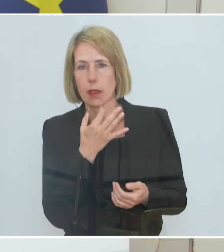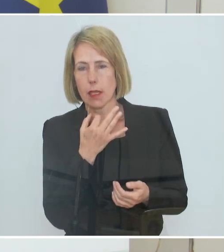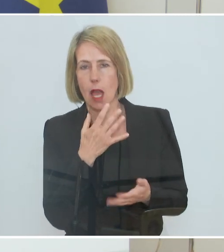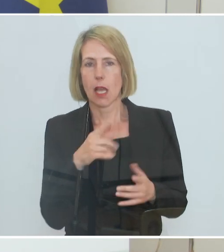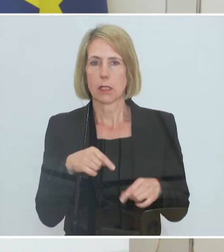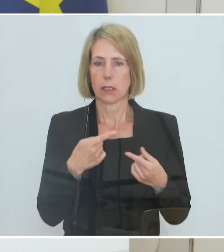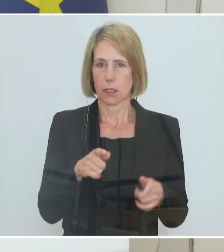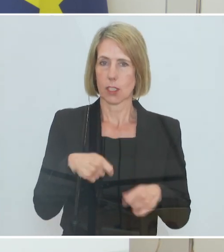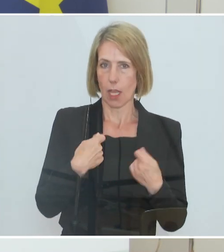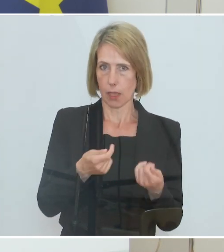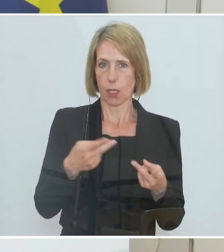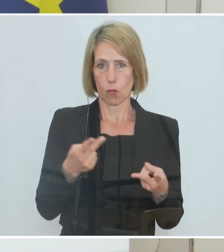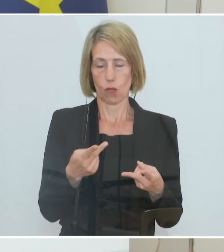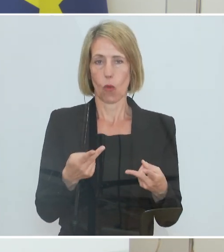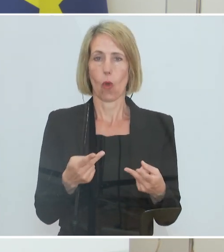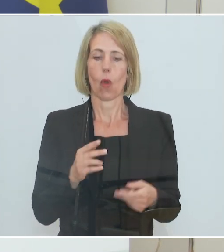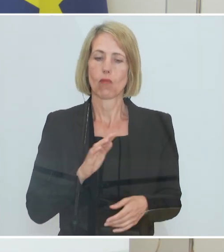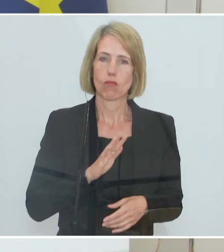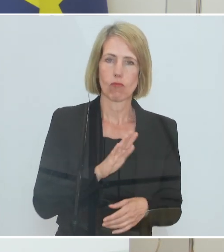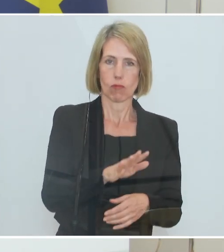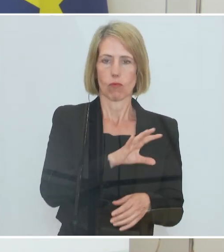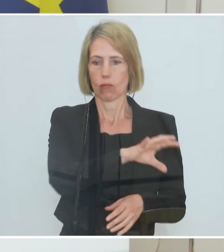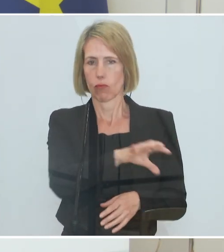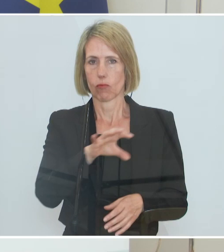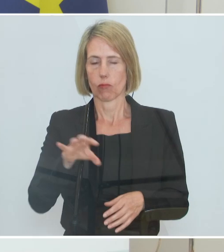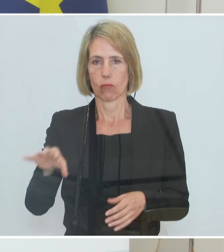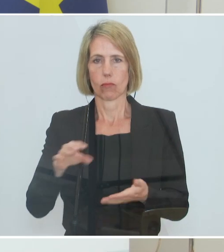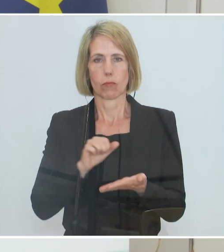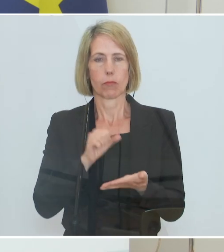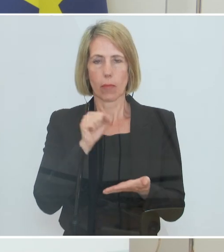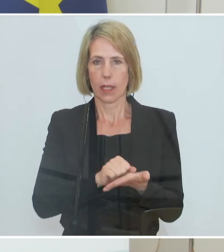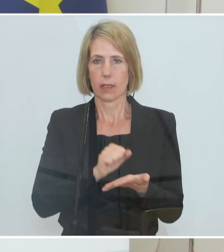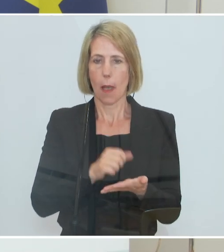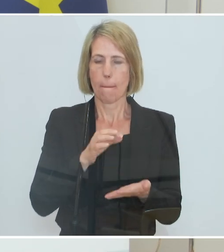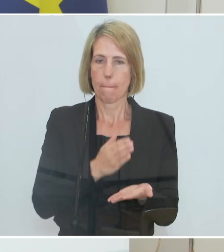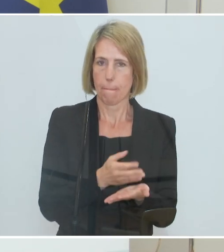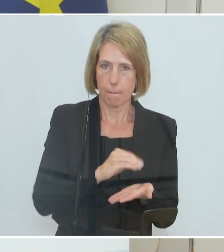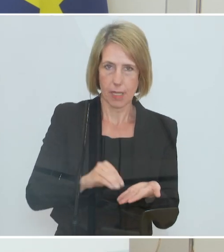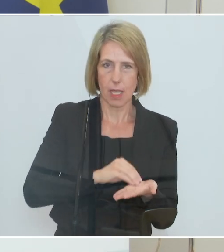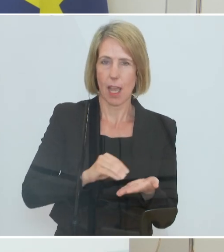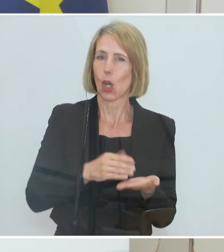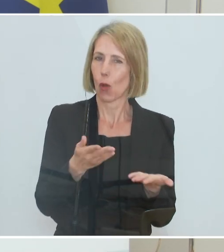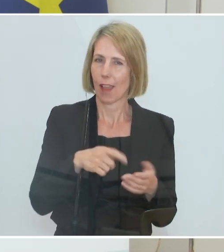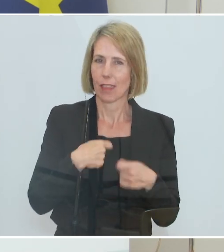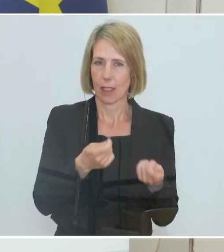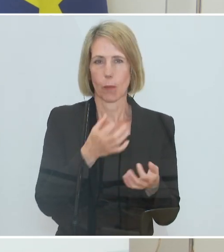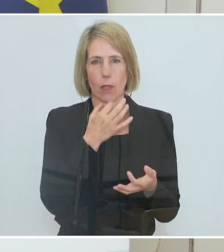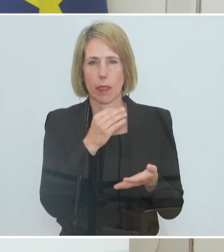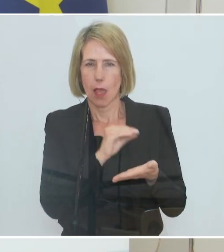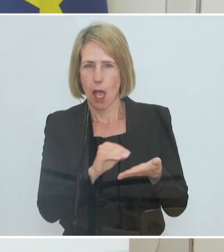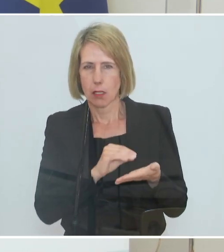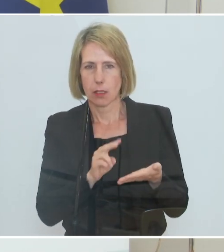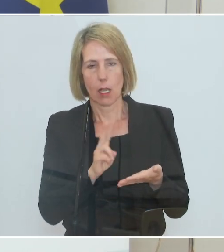gibt es natürlich dann in den jeweiligen Pressemitteilungen. Ich glaube, haben eine sehr gute Lösung gefunden. Sie